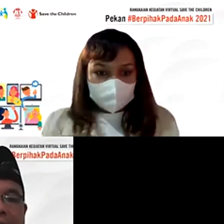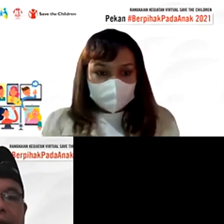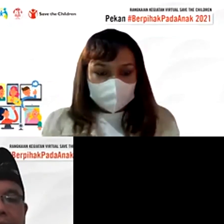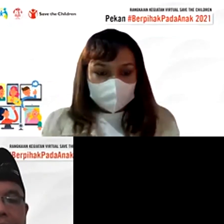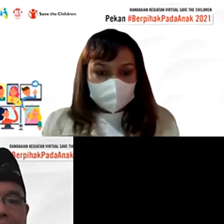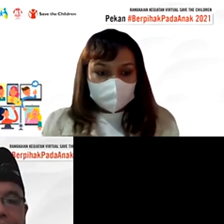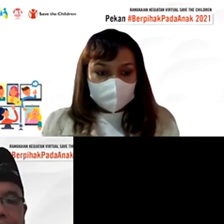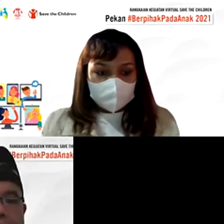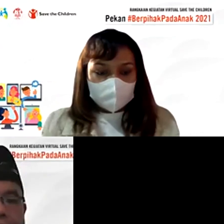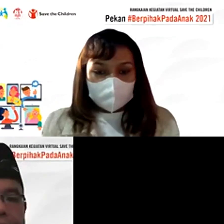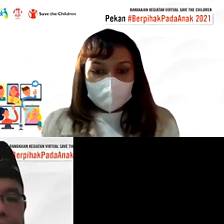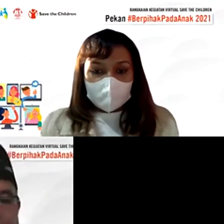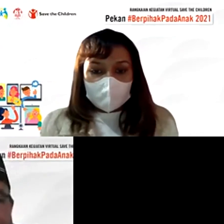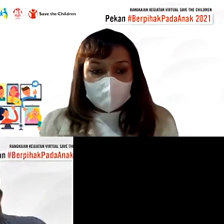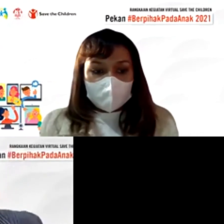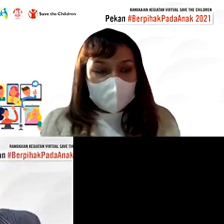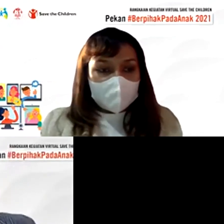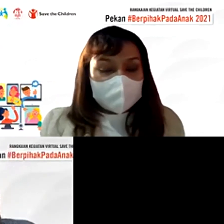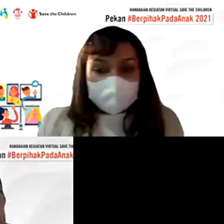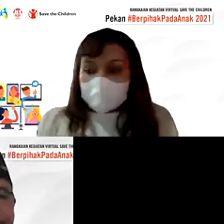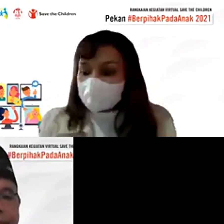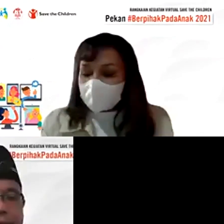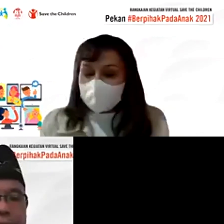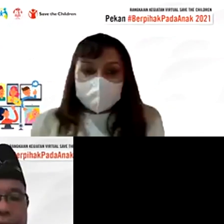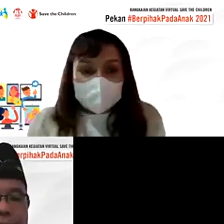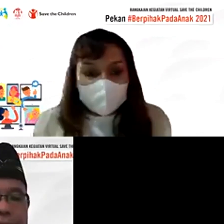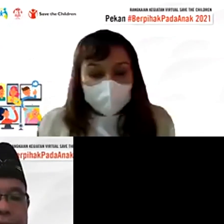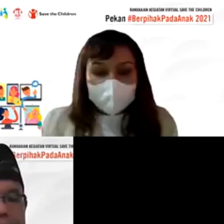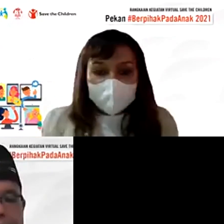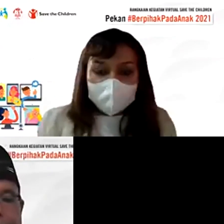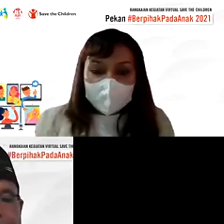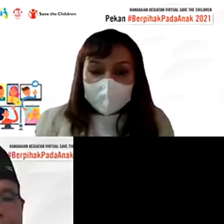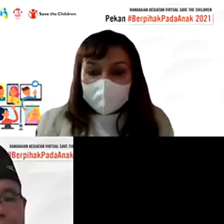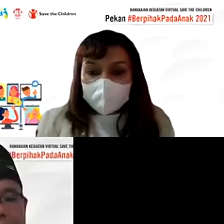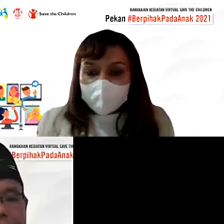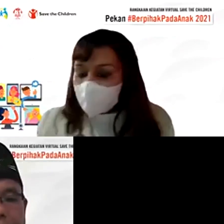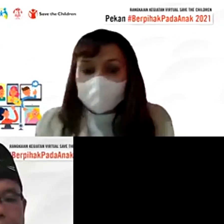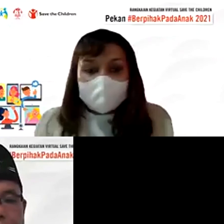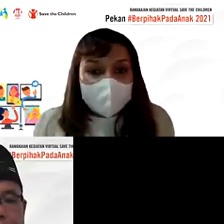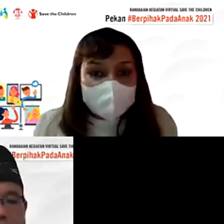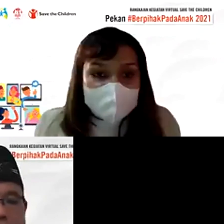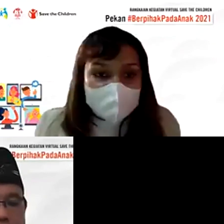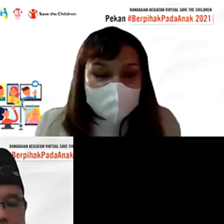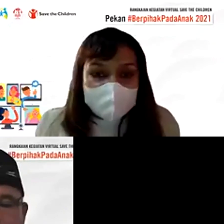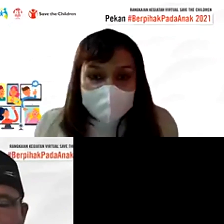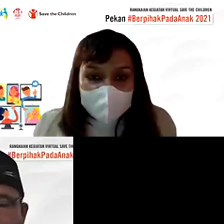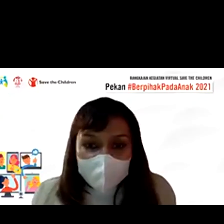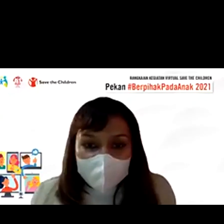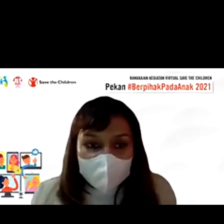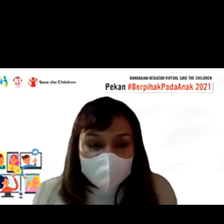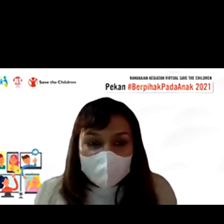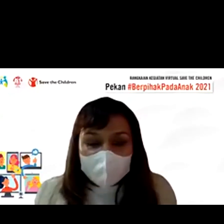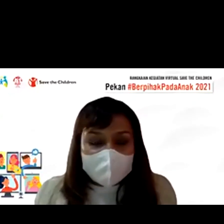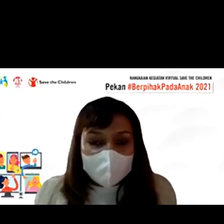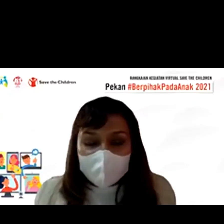terima kasih baik terima kasih Pak Bonar berikutnya saya lihat di screen